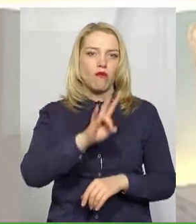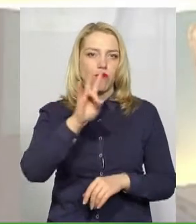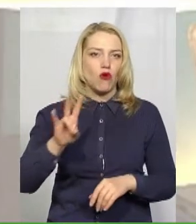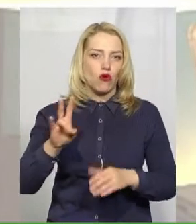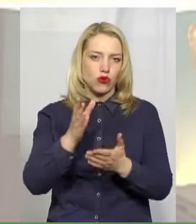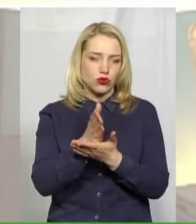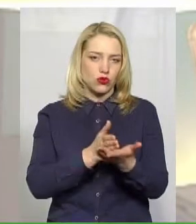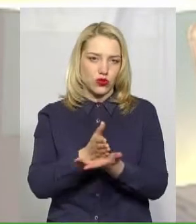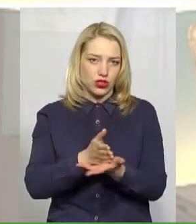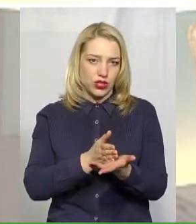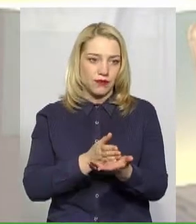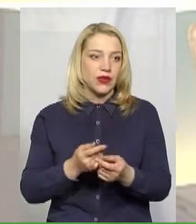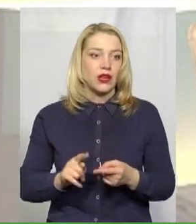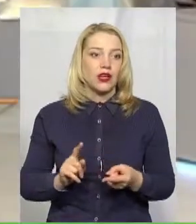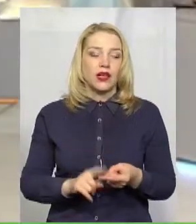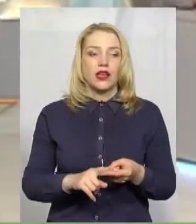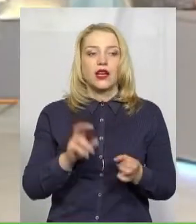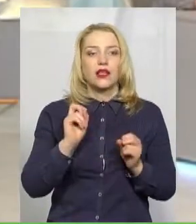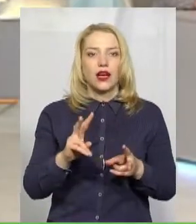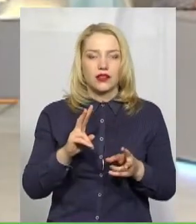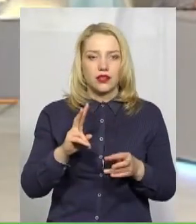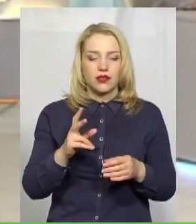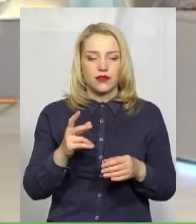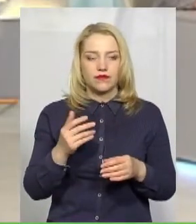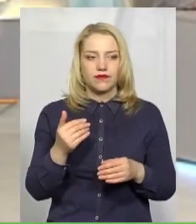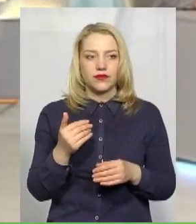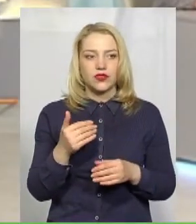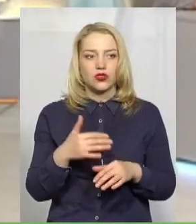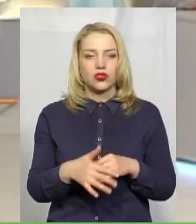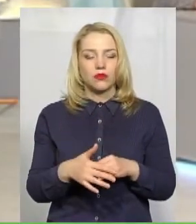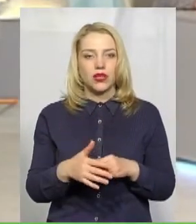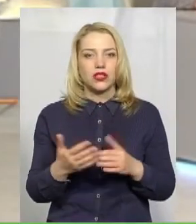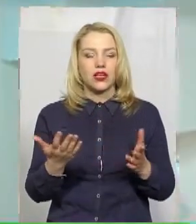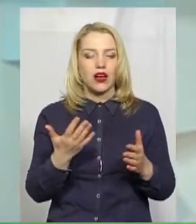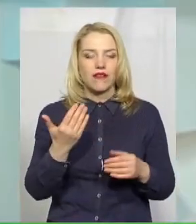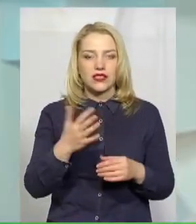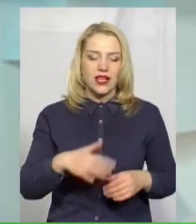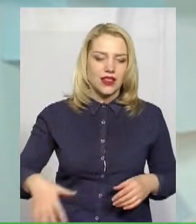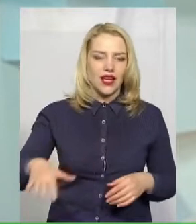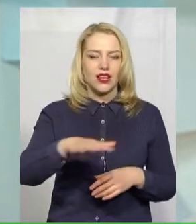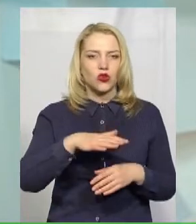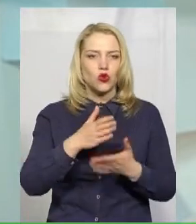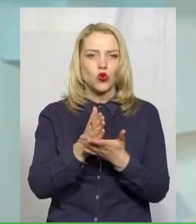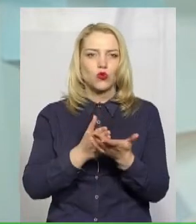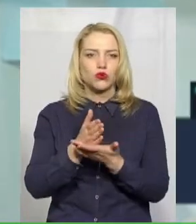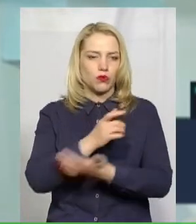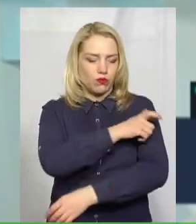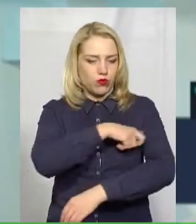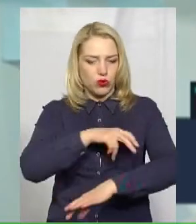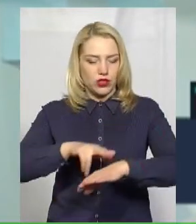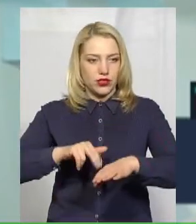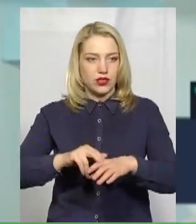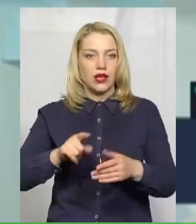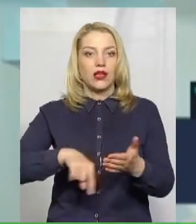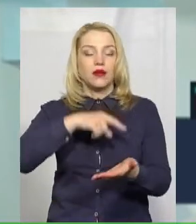яка територія вашого обслуговування, щоб розуміти, яку територію ви контролюєте? Територія обслуговування управління патрульної поліції складається